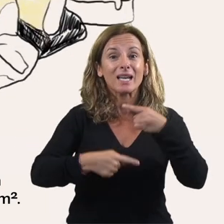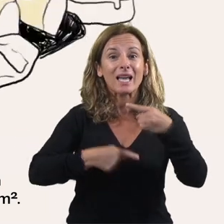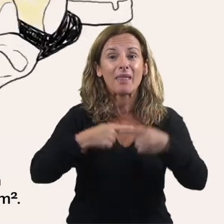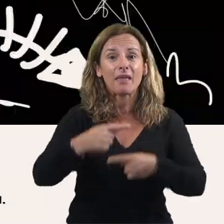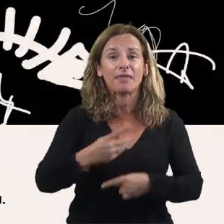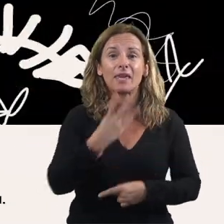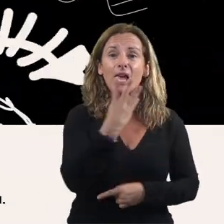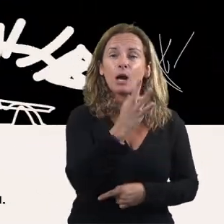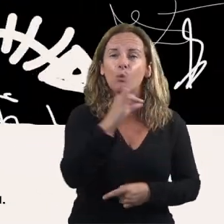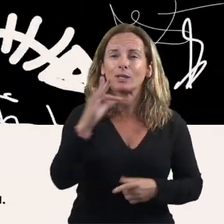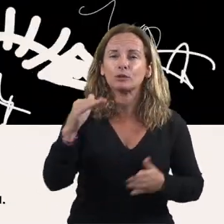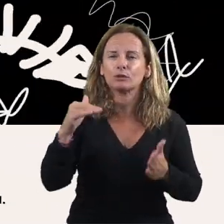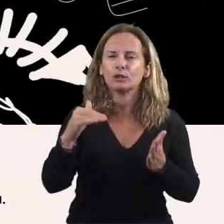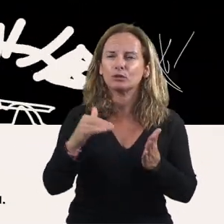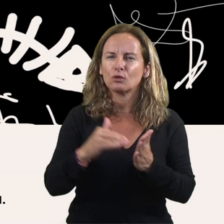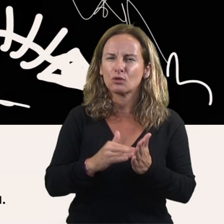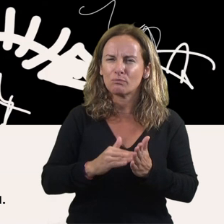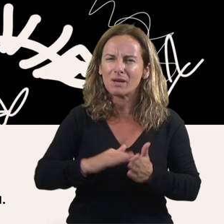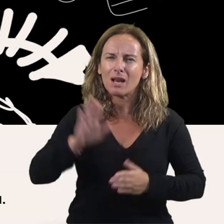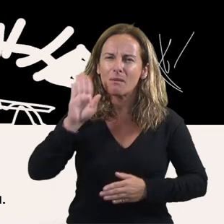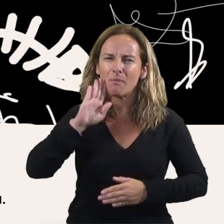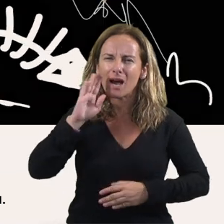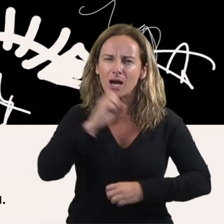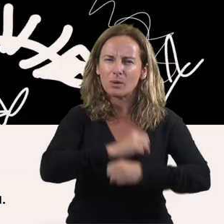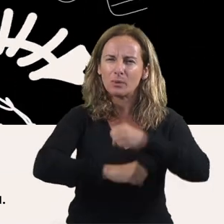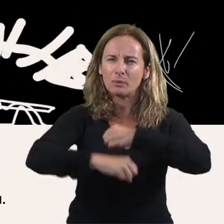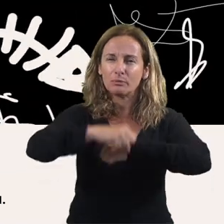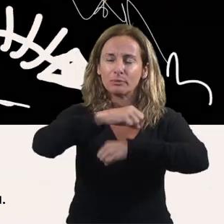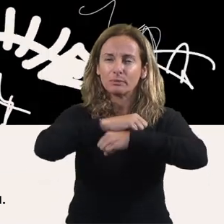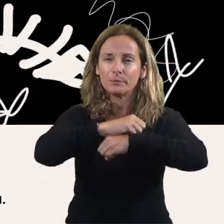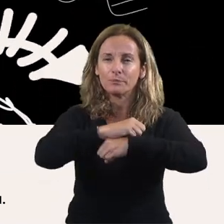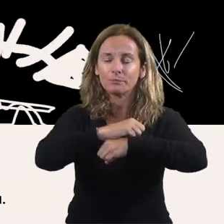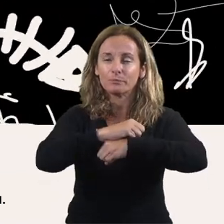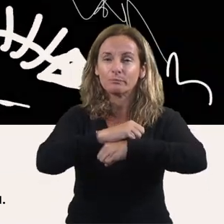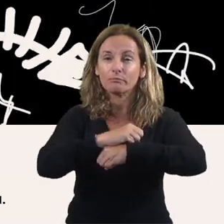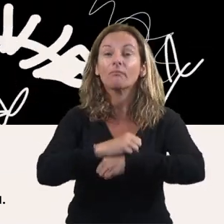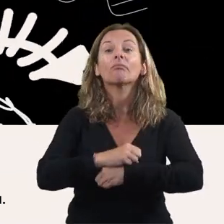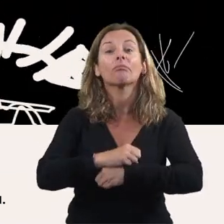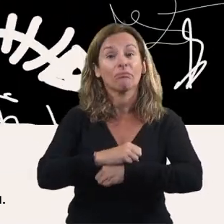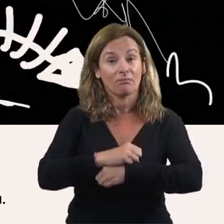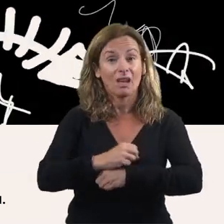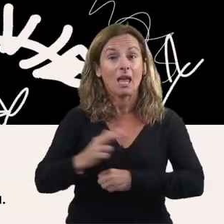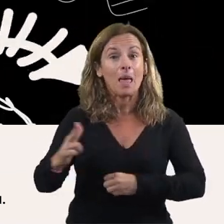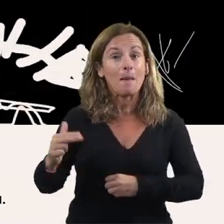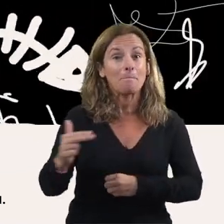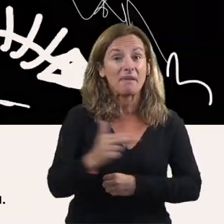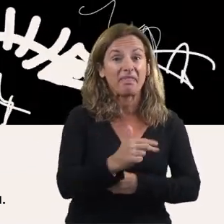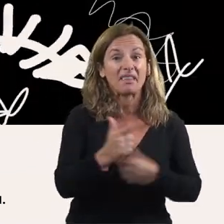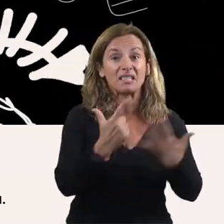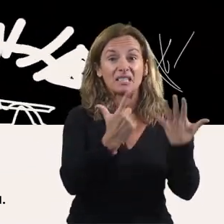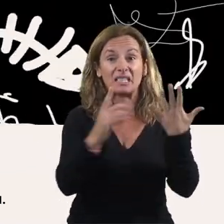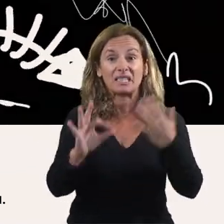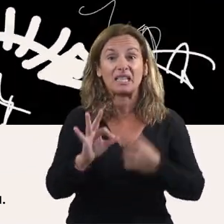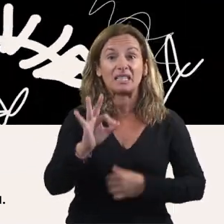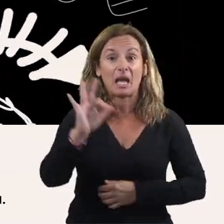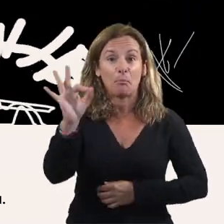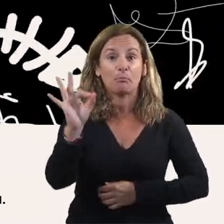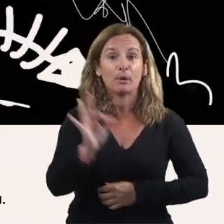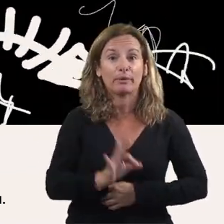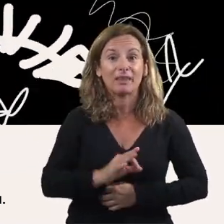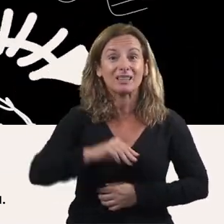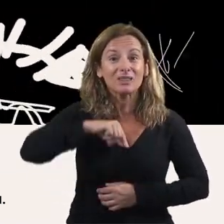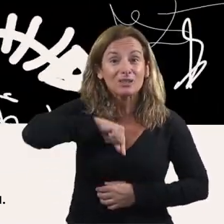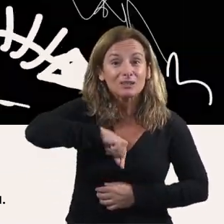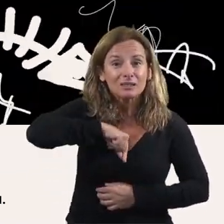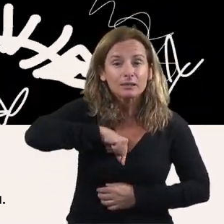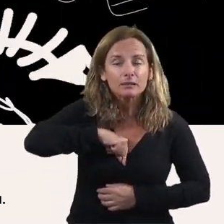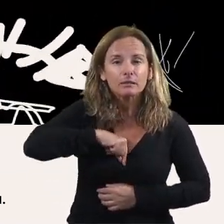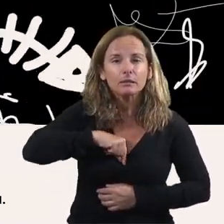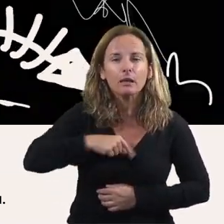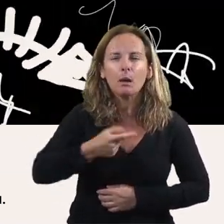quadrat. El 70% d'exemplars d'alguns peixos tenen trossets de plàstic a l'aparell digestiu.